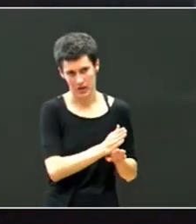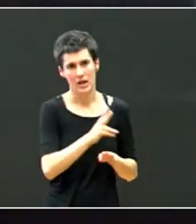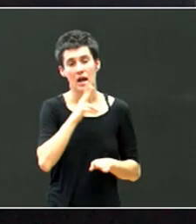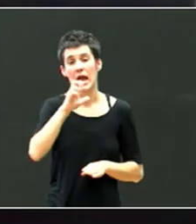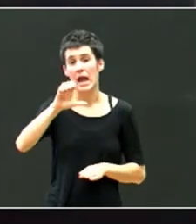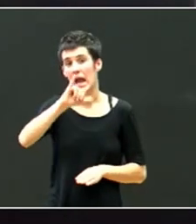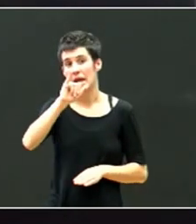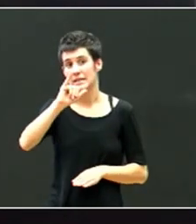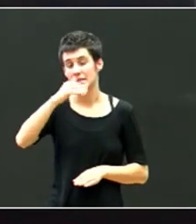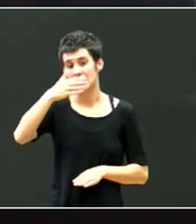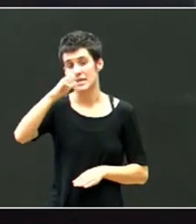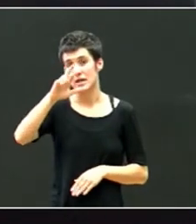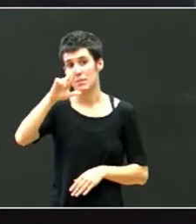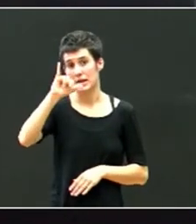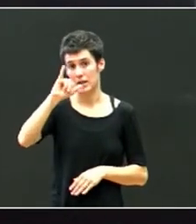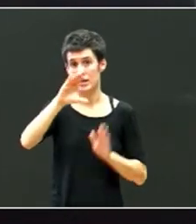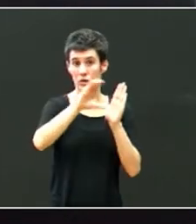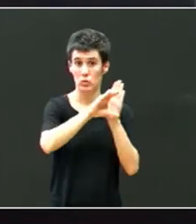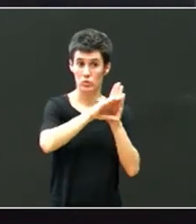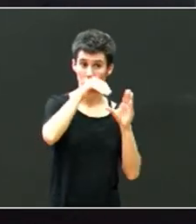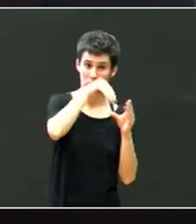kompetentziatan, onarritutako kurrikuluna,